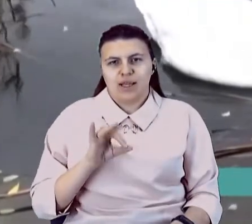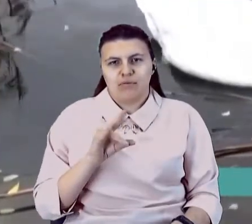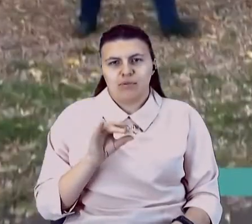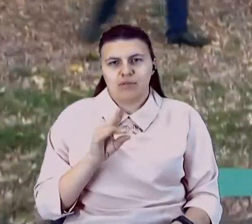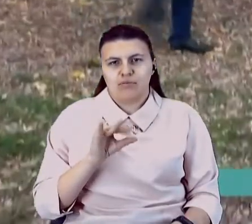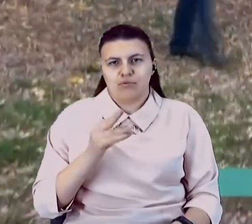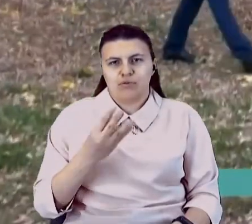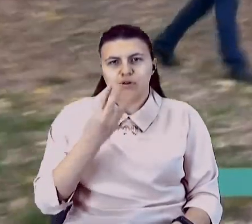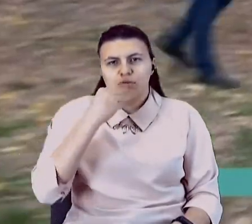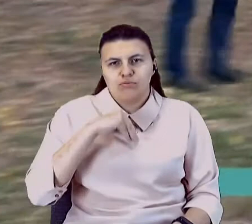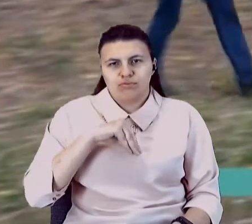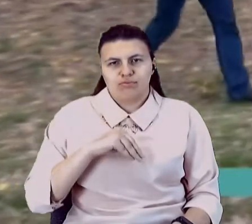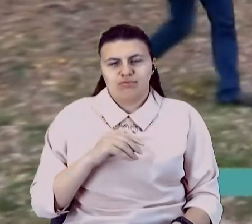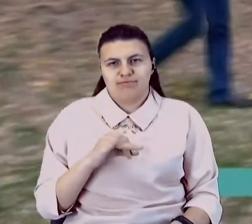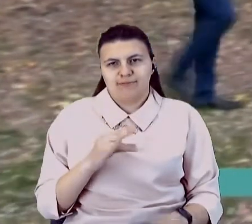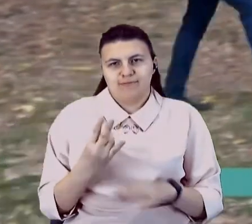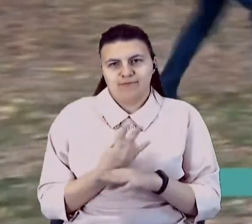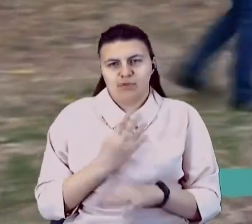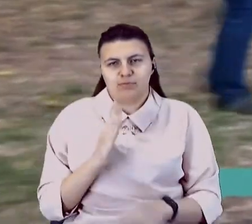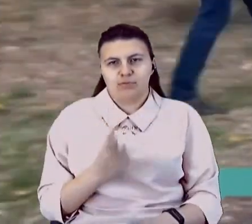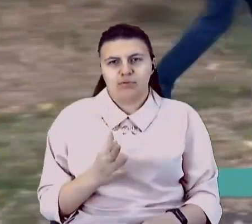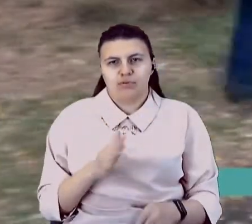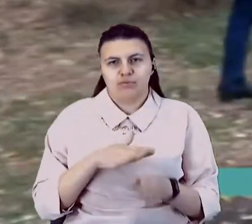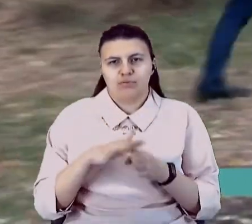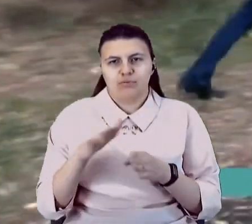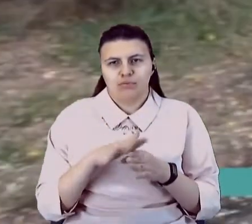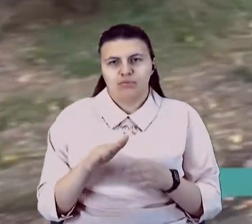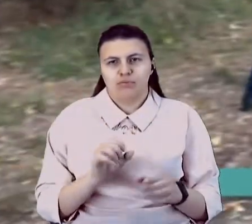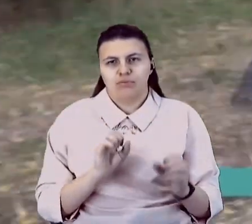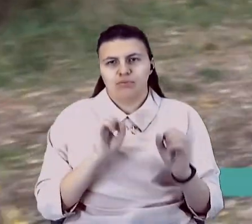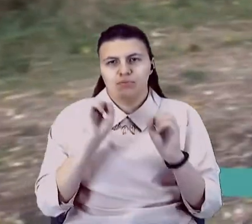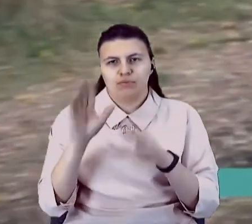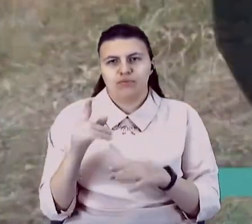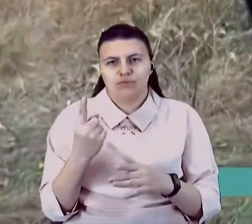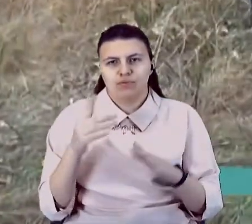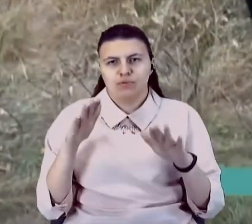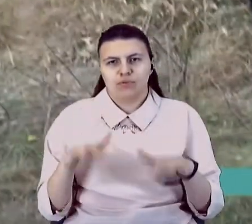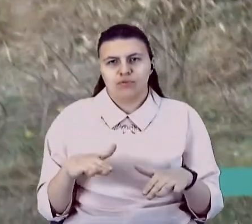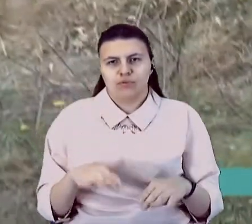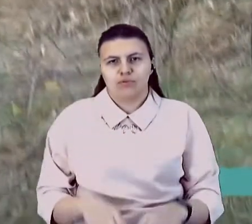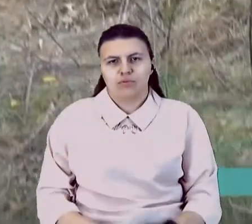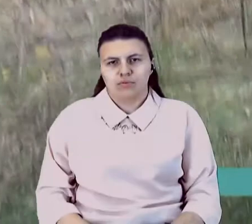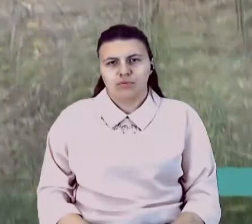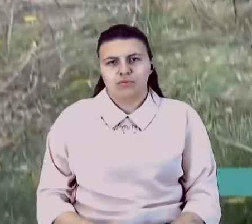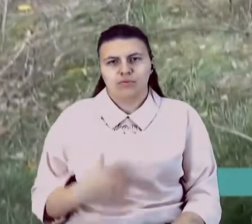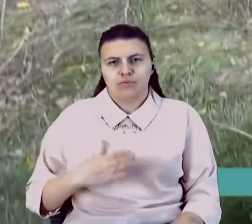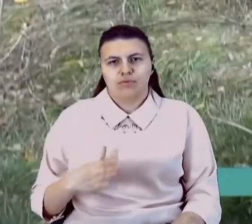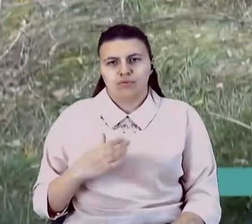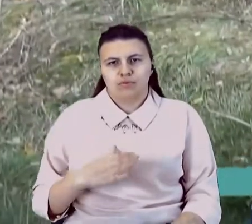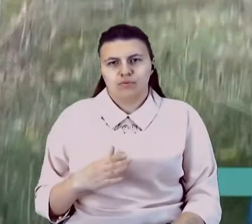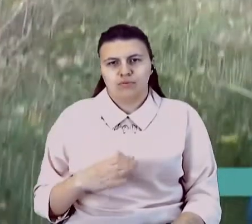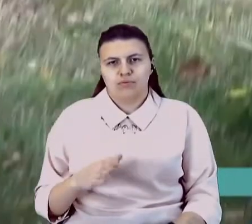в п'щу. Заповнені сміття пакети зносить в одне місце і чекають на автівку.